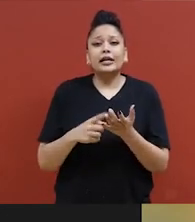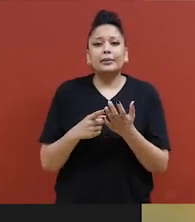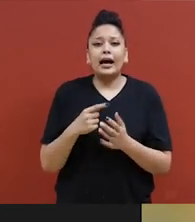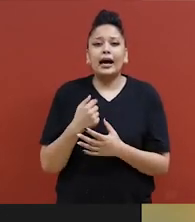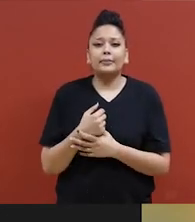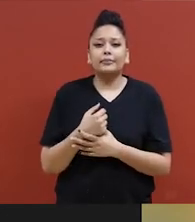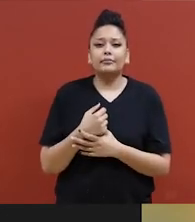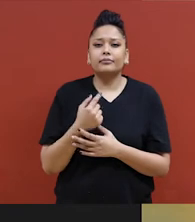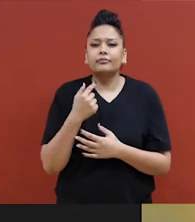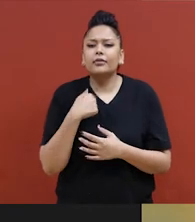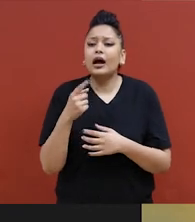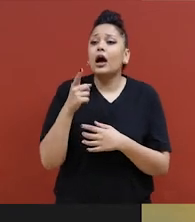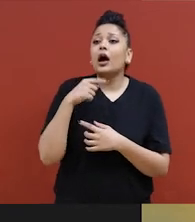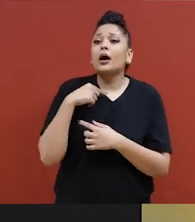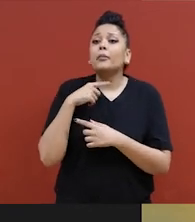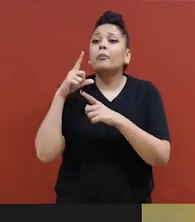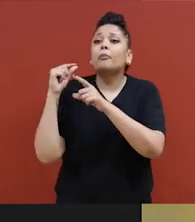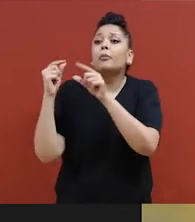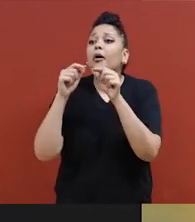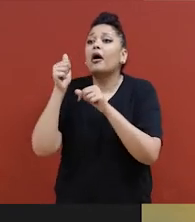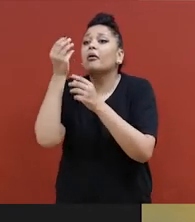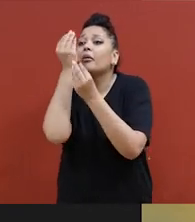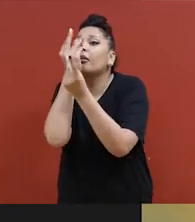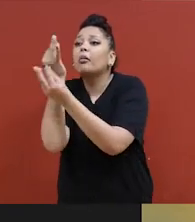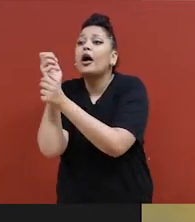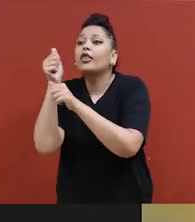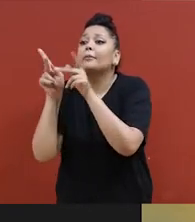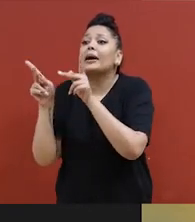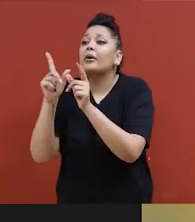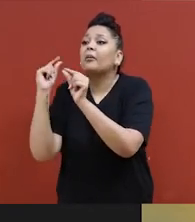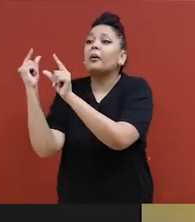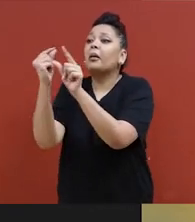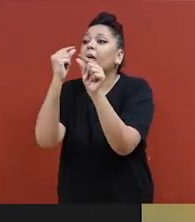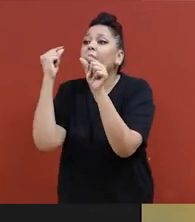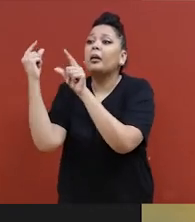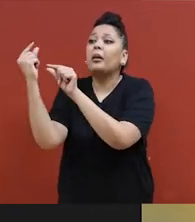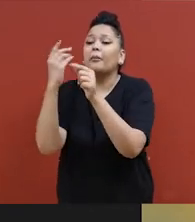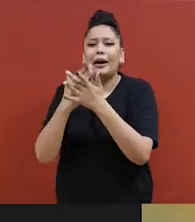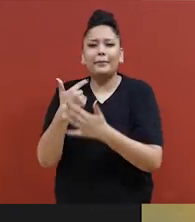parfois cette information sort de chez vous pour arriver au bureau du travailleur social